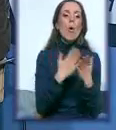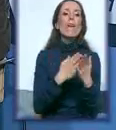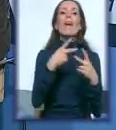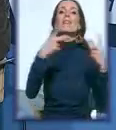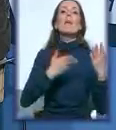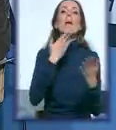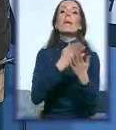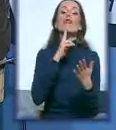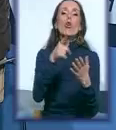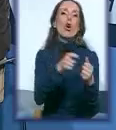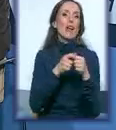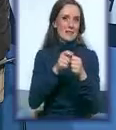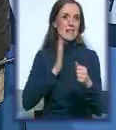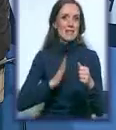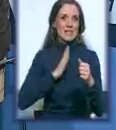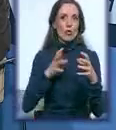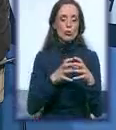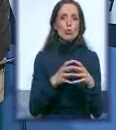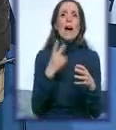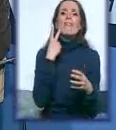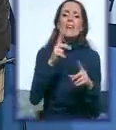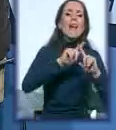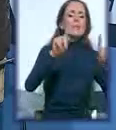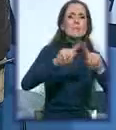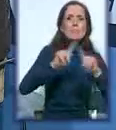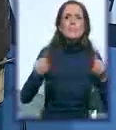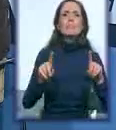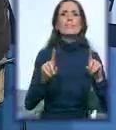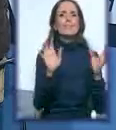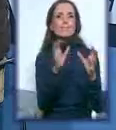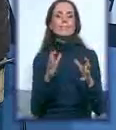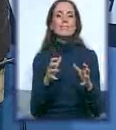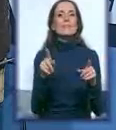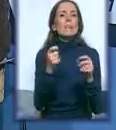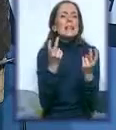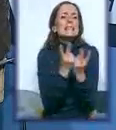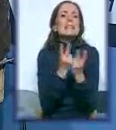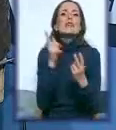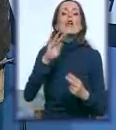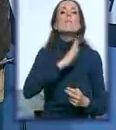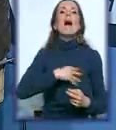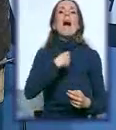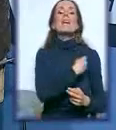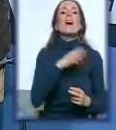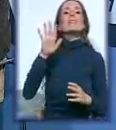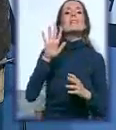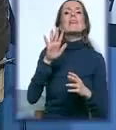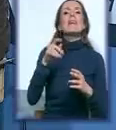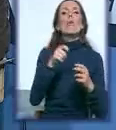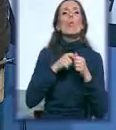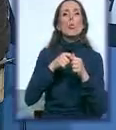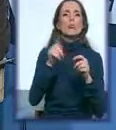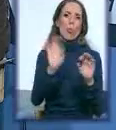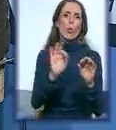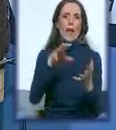raznih skupova. Nešto slično je u Hrvatskoj, recimo, imao ured za udruge, to su dani udruge ili dani